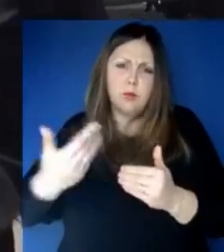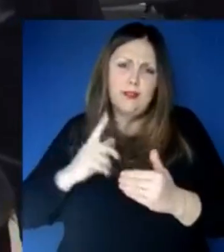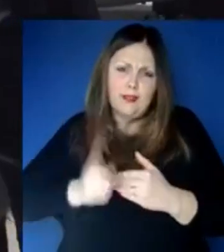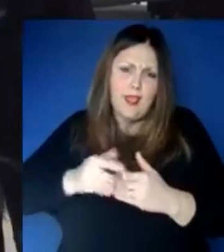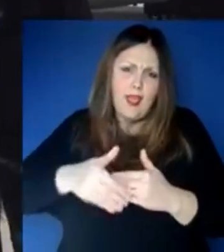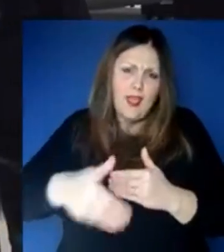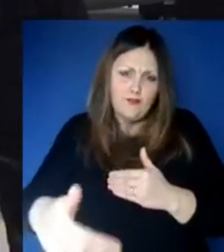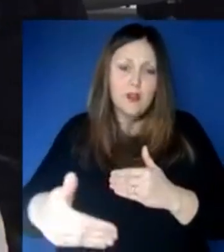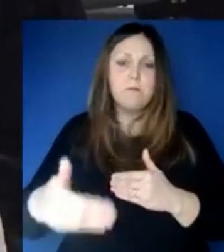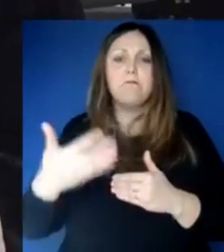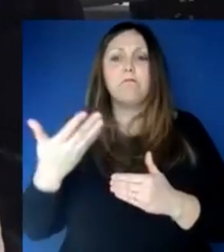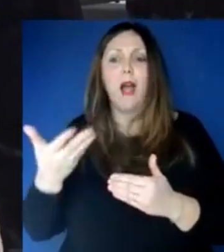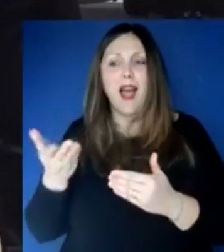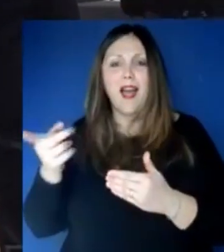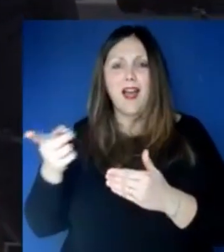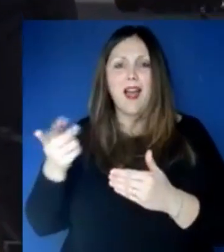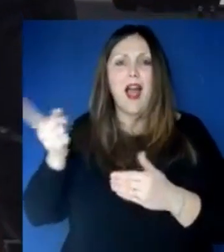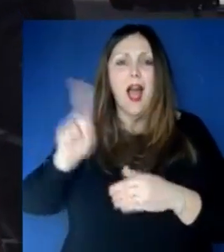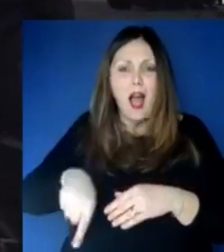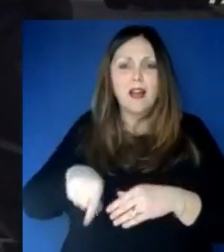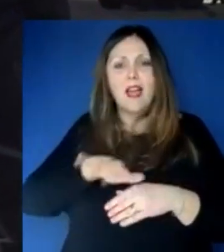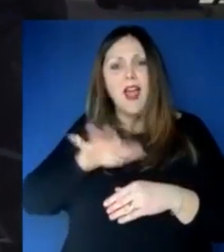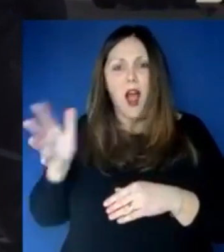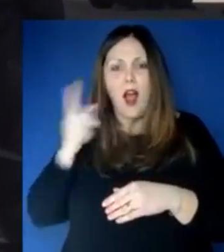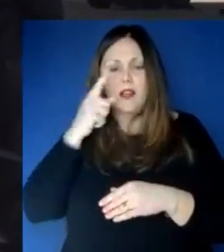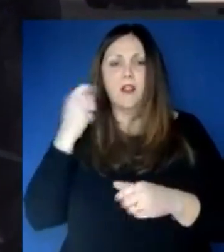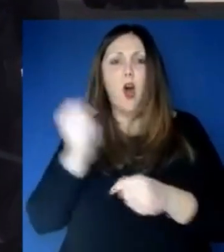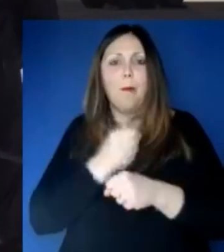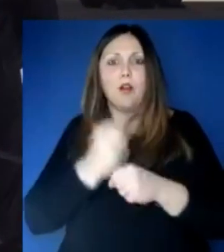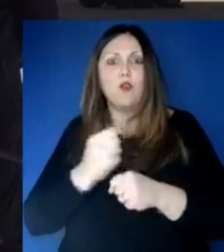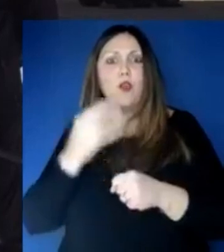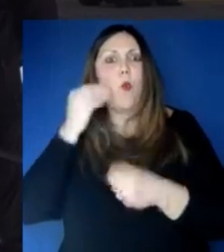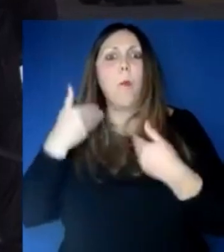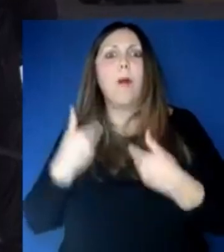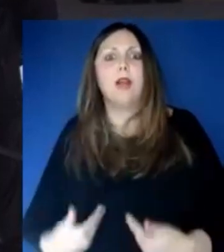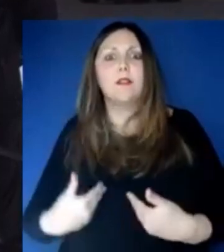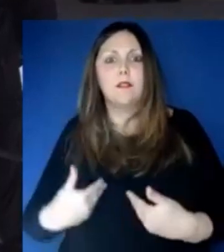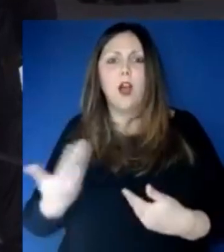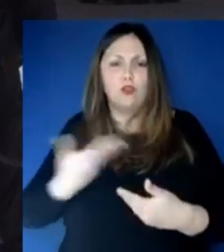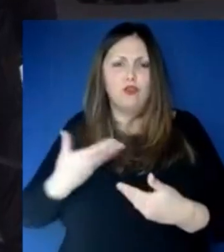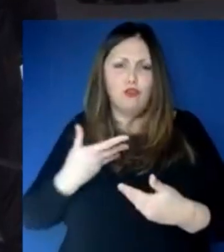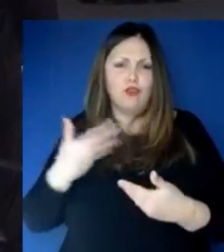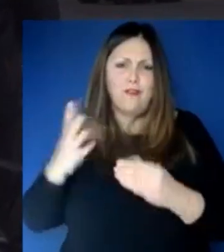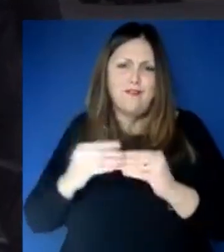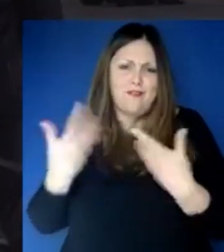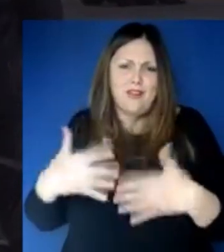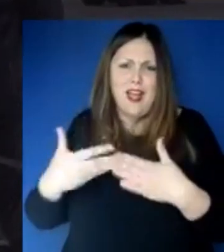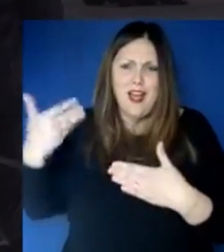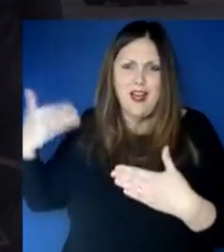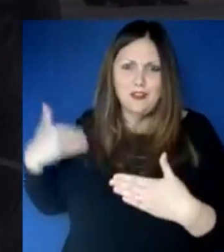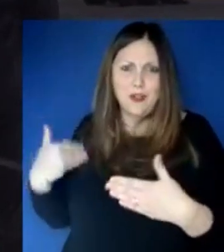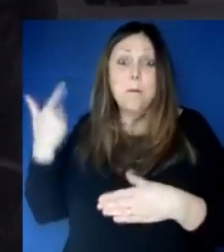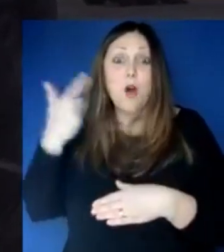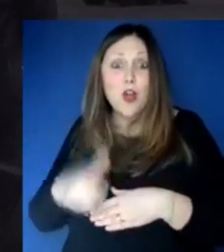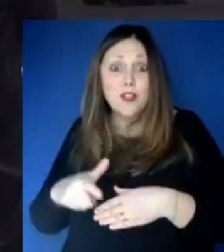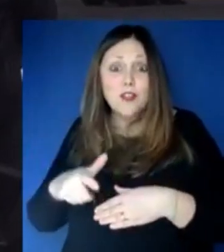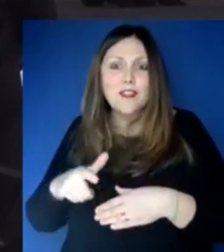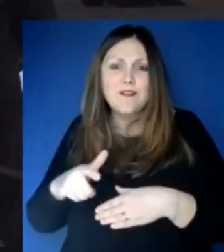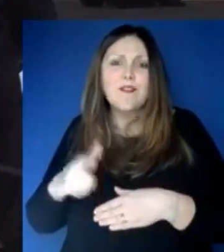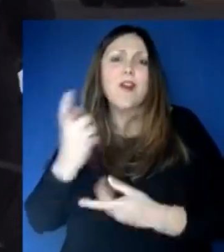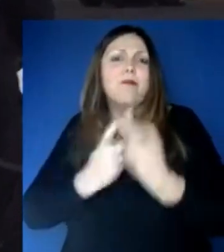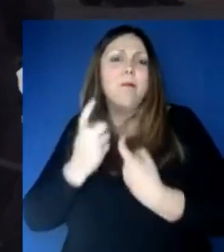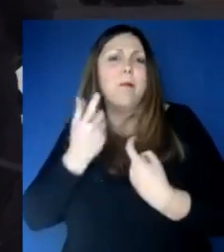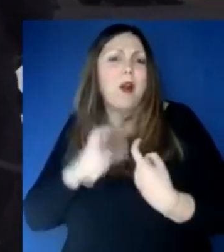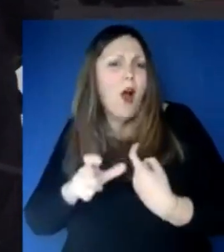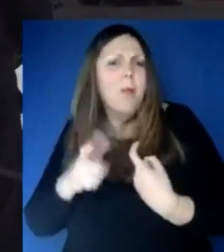che derivano dal fatto poi che la Puglia è sorella ad esempio dell'Albania, tanti medici albanesi che hanno accettato non soltanto di venire in Puglia